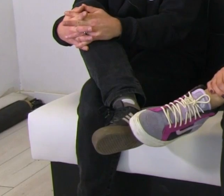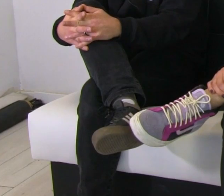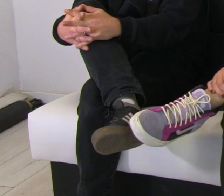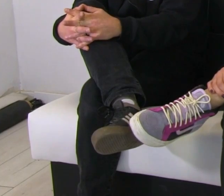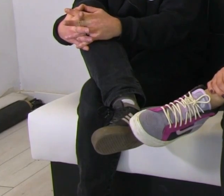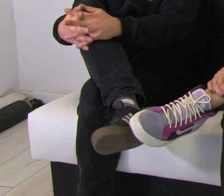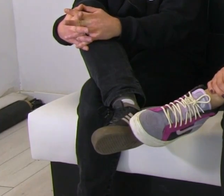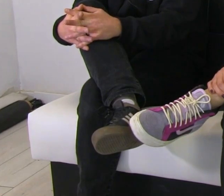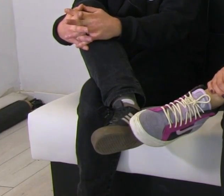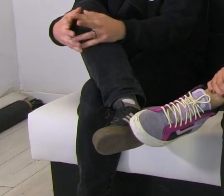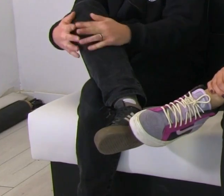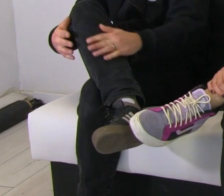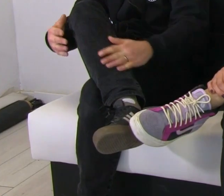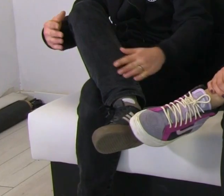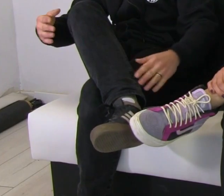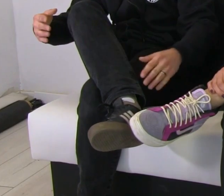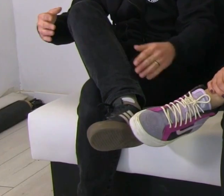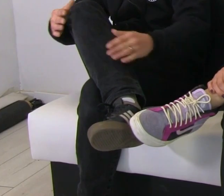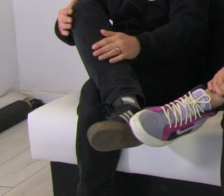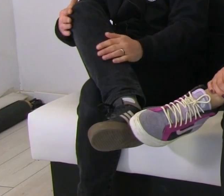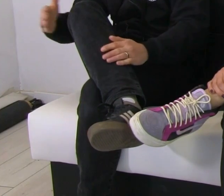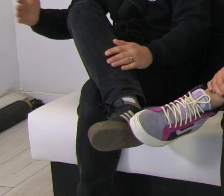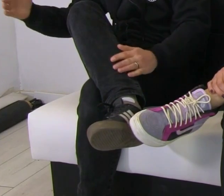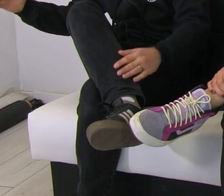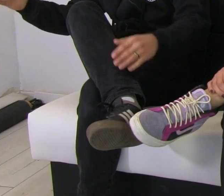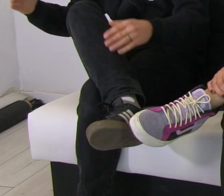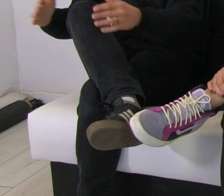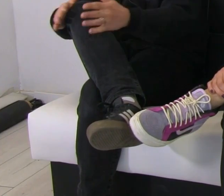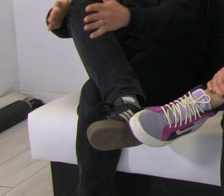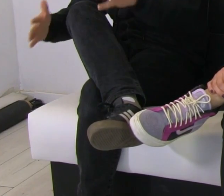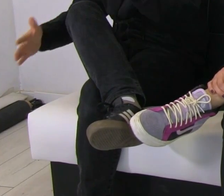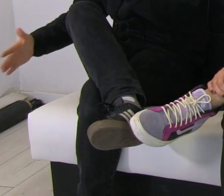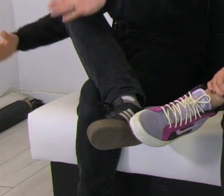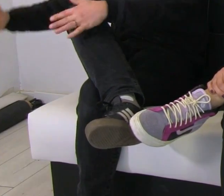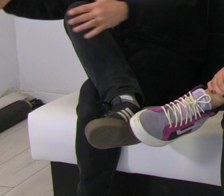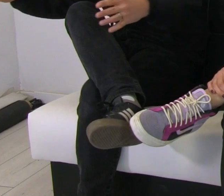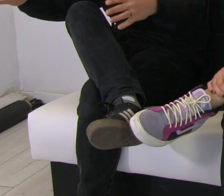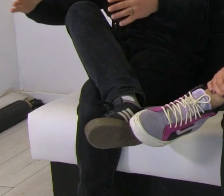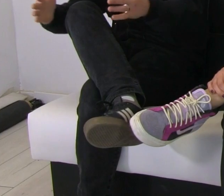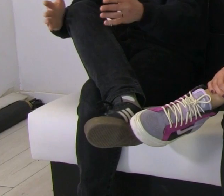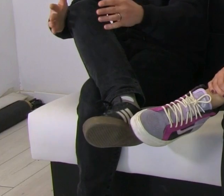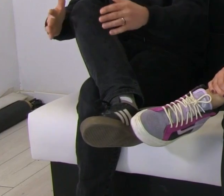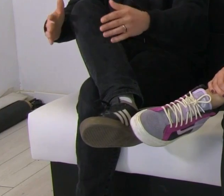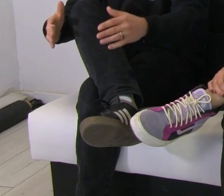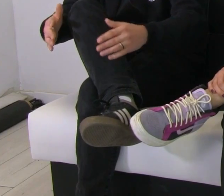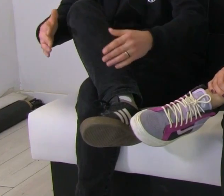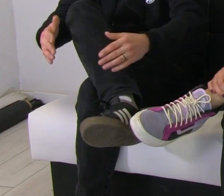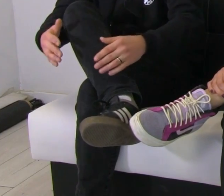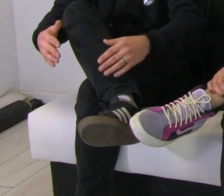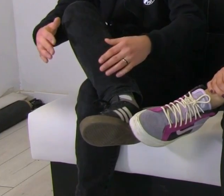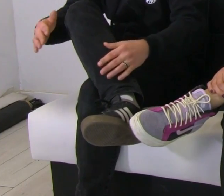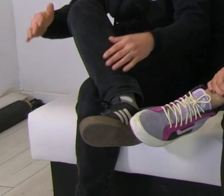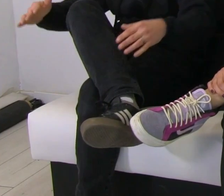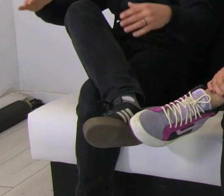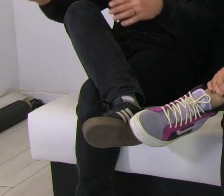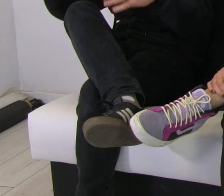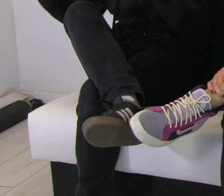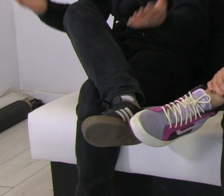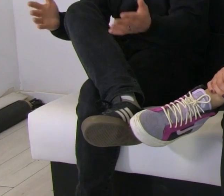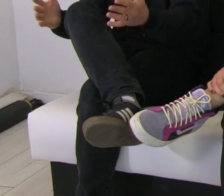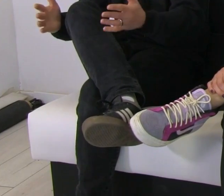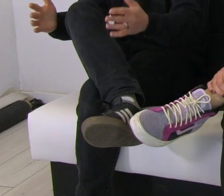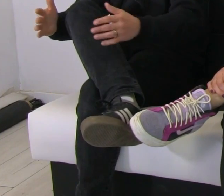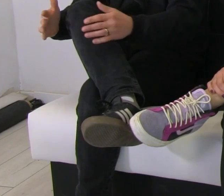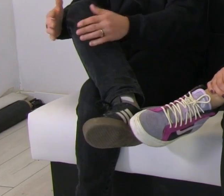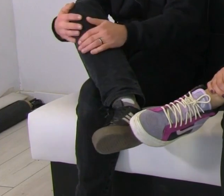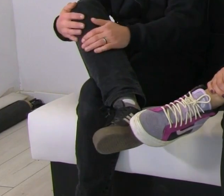nomenklatura w ogóle tworzy taki fajny kontakt, bo my tutaj mówimy o zarządach, beneficjentach, kontrahentach i stosujemy taki język, a tak naprawdę,